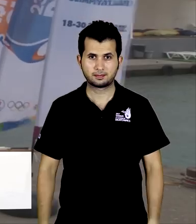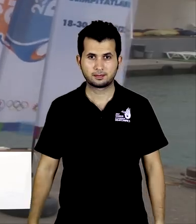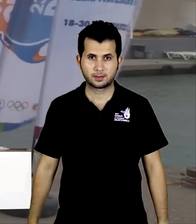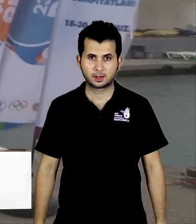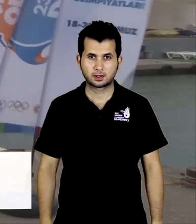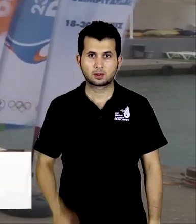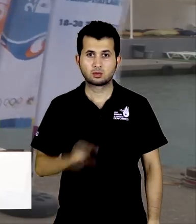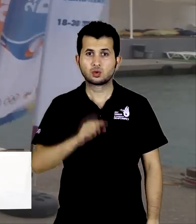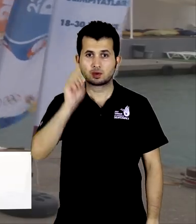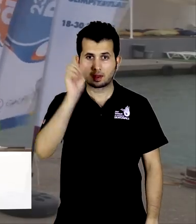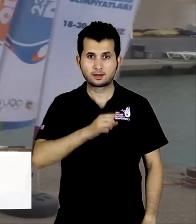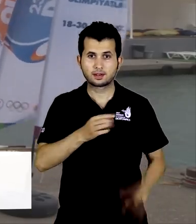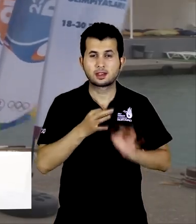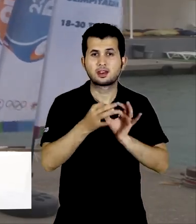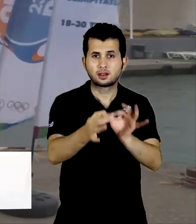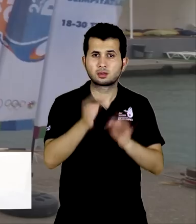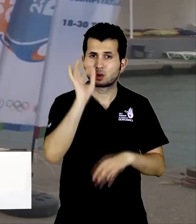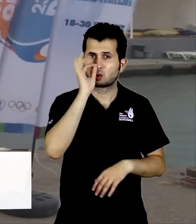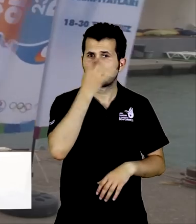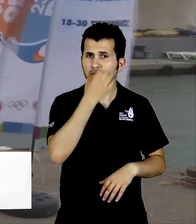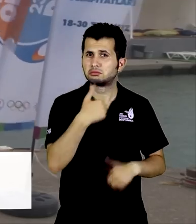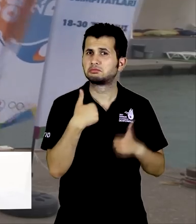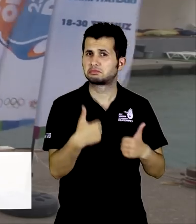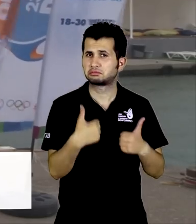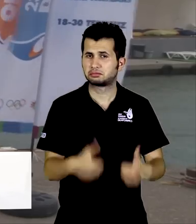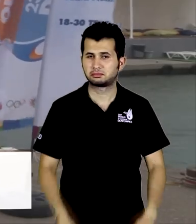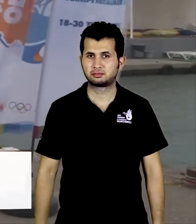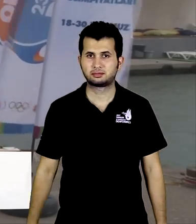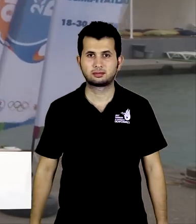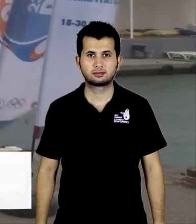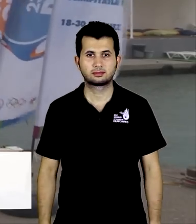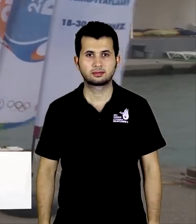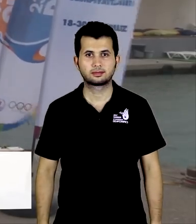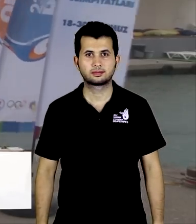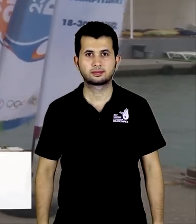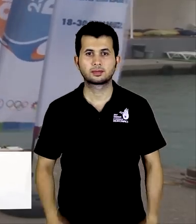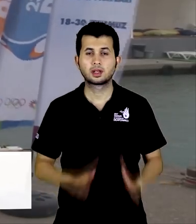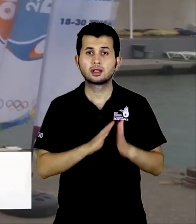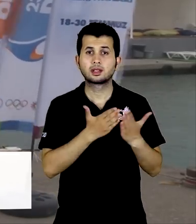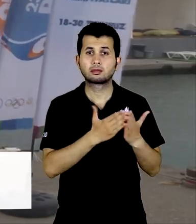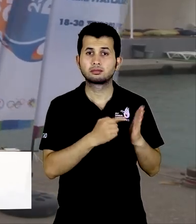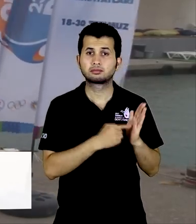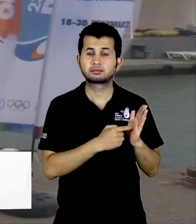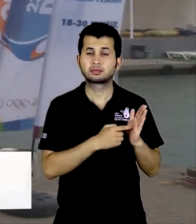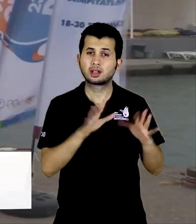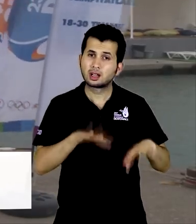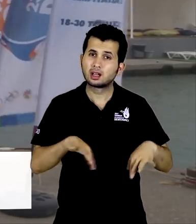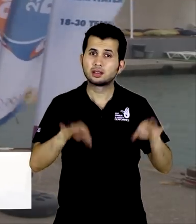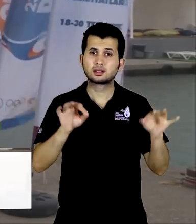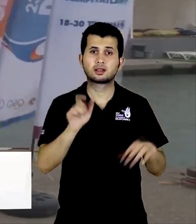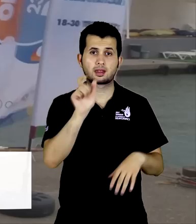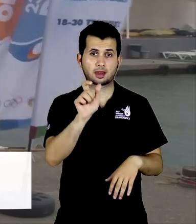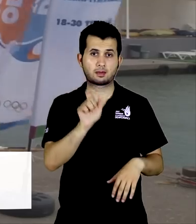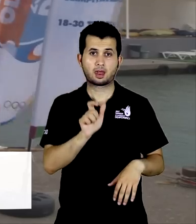Bu sayede iletişime kolayca geçebiliyorsunuz. Kitabımızda halihazırda bu terimler